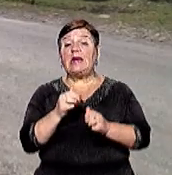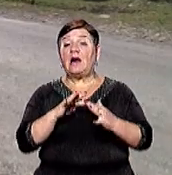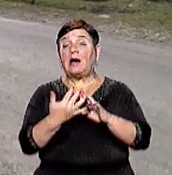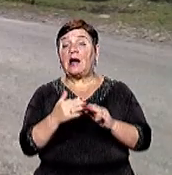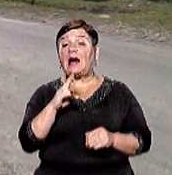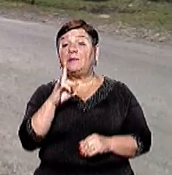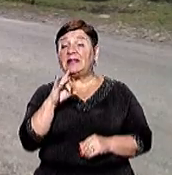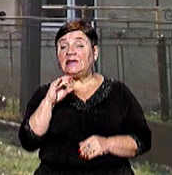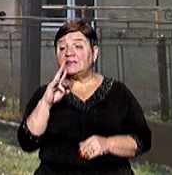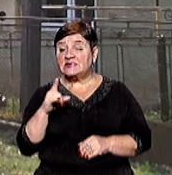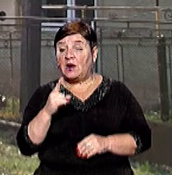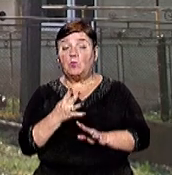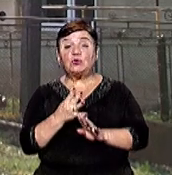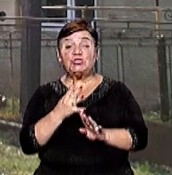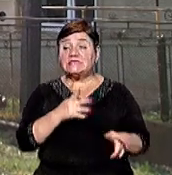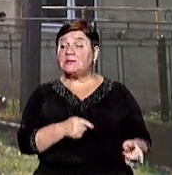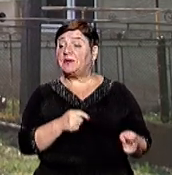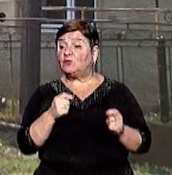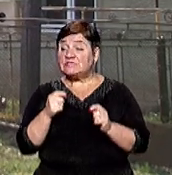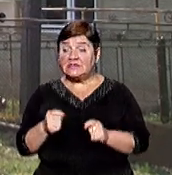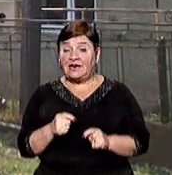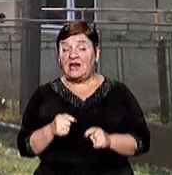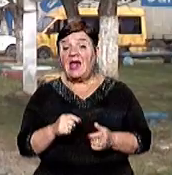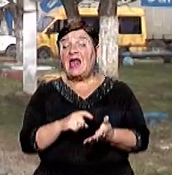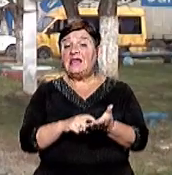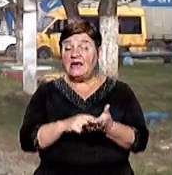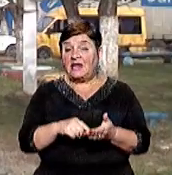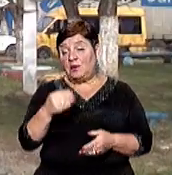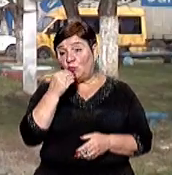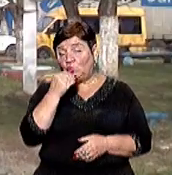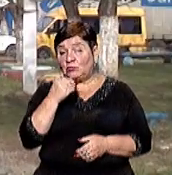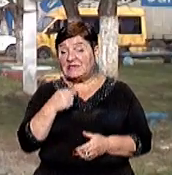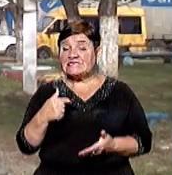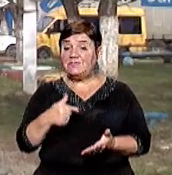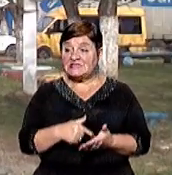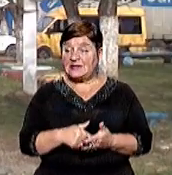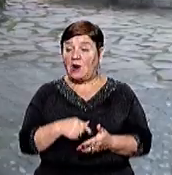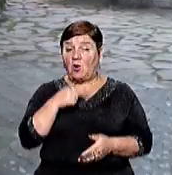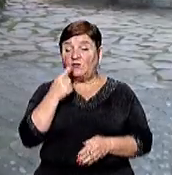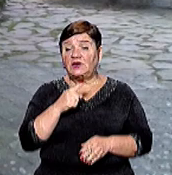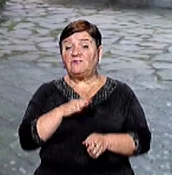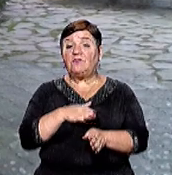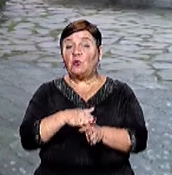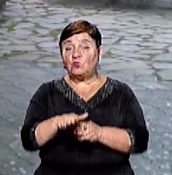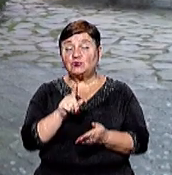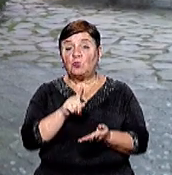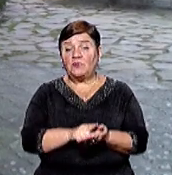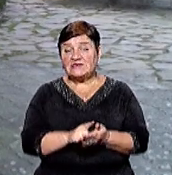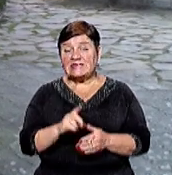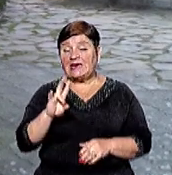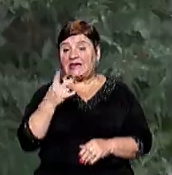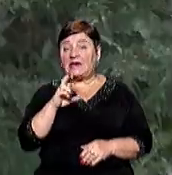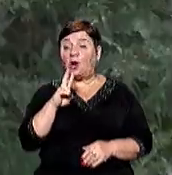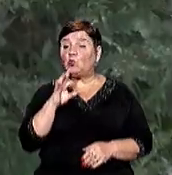'ятеро людей, де мовляються по черзі привозити для жителів сіл ліки та продукти з міста Розповідає виконувачка обов'язків сільської голови Кам'яниці